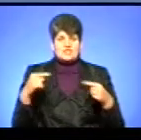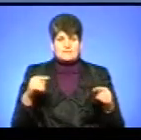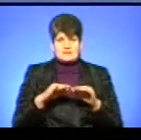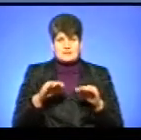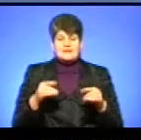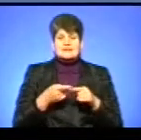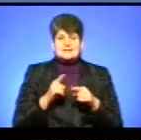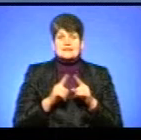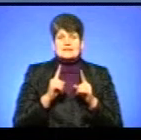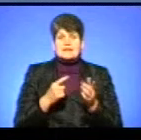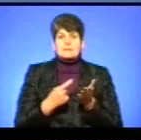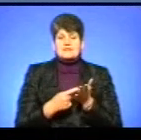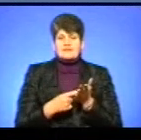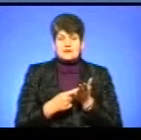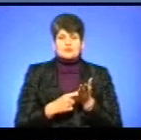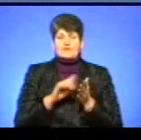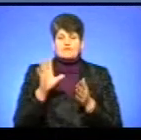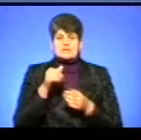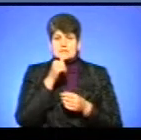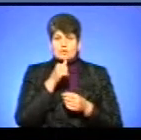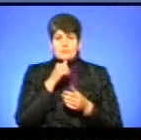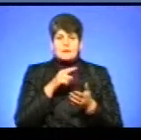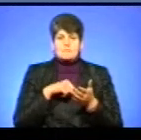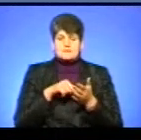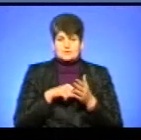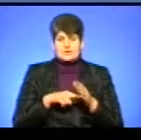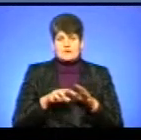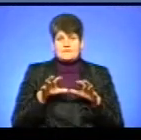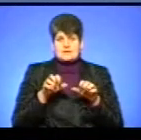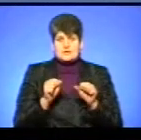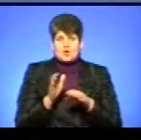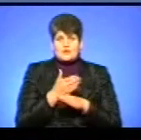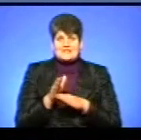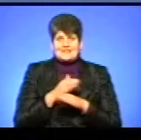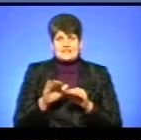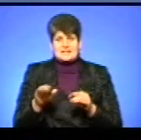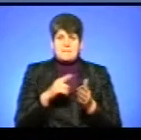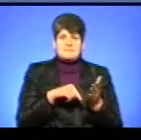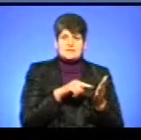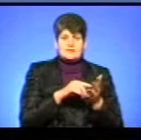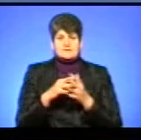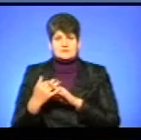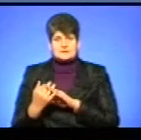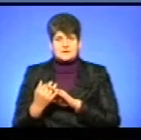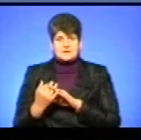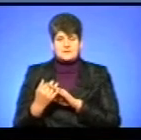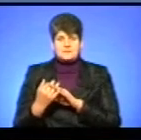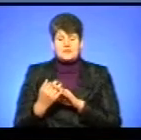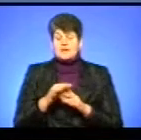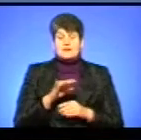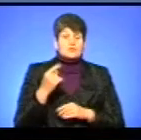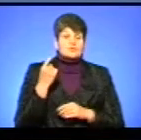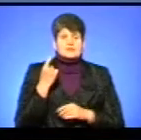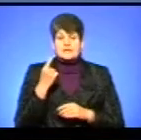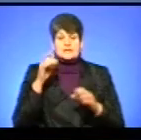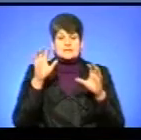рішення тільки підтверджує, що всі спроби місцевої влади встановити розрізнення дітей на міських та іногородніх, до речі, ні один законодавчий